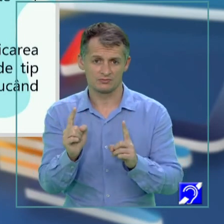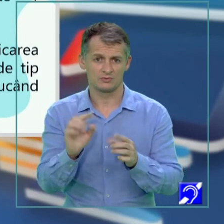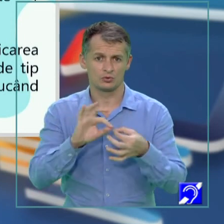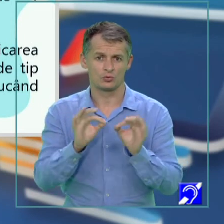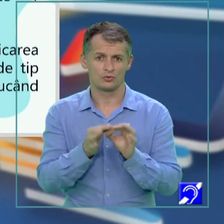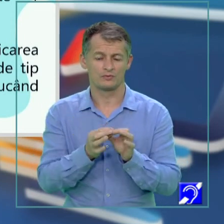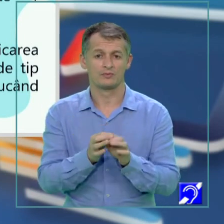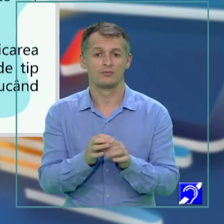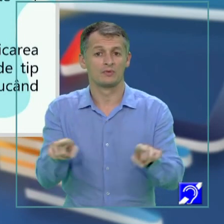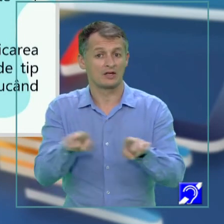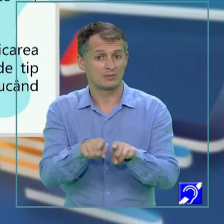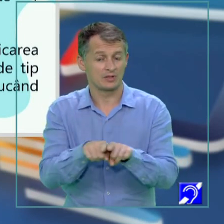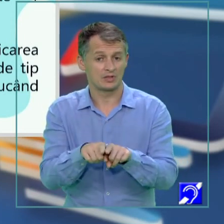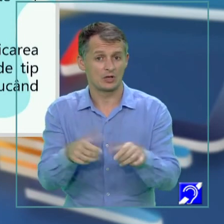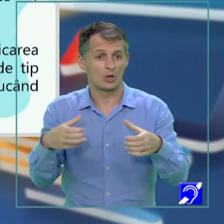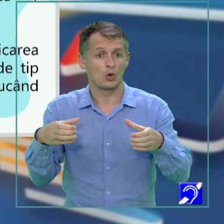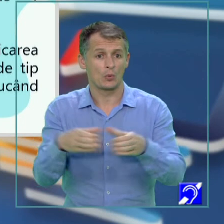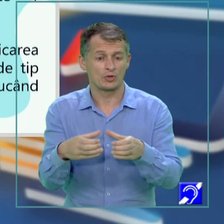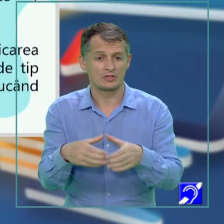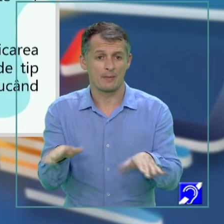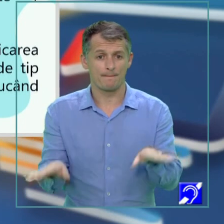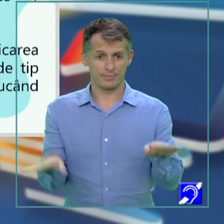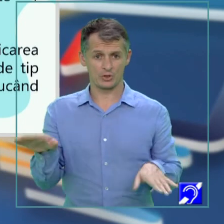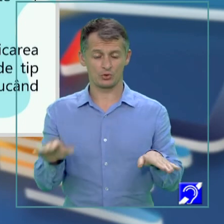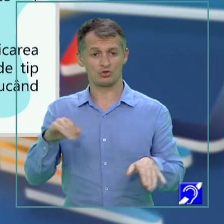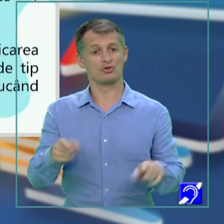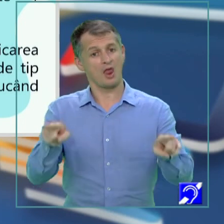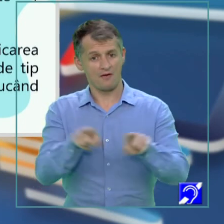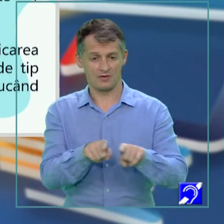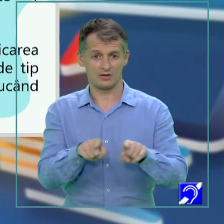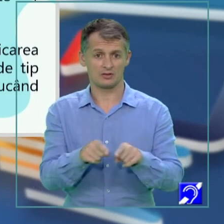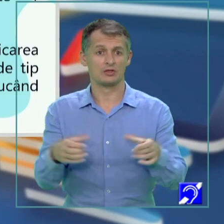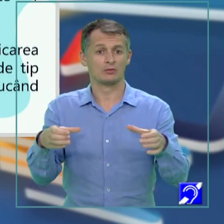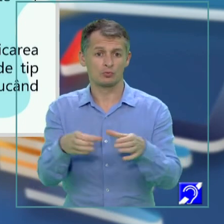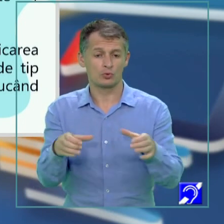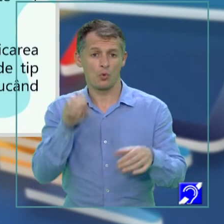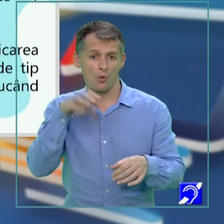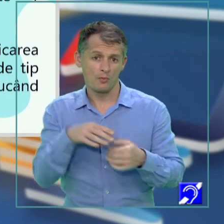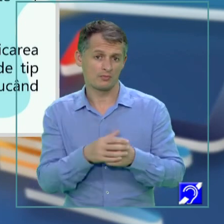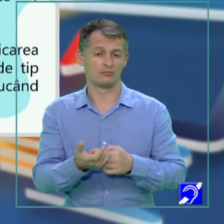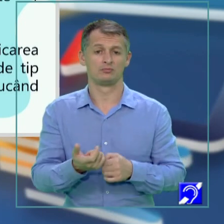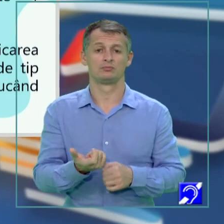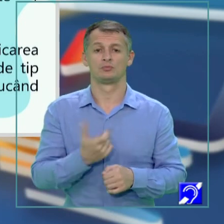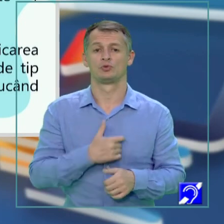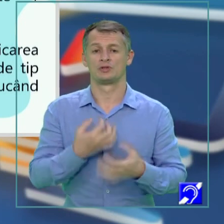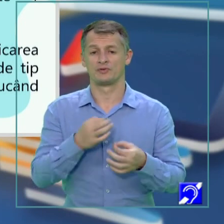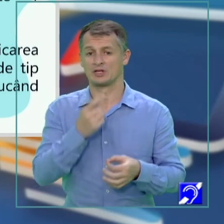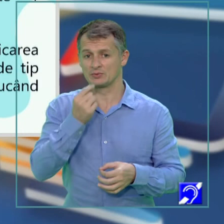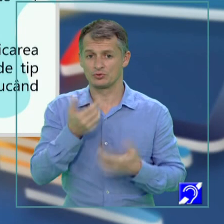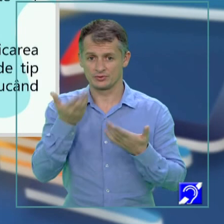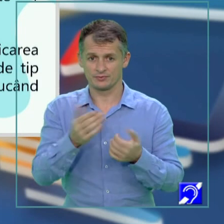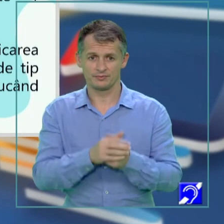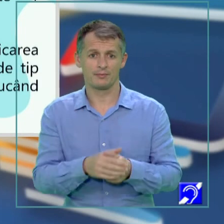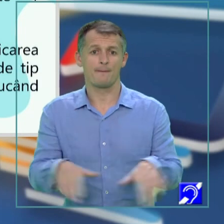pinguini și cele umane, așa cum rezultă din textul dat, poate avea ca răspuns următorul text.